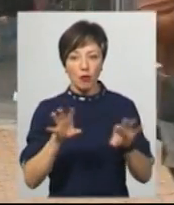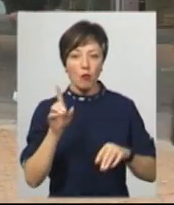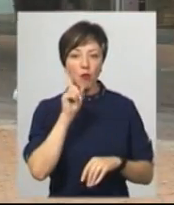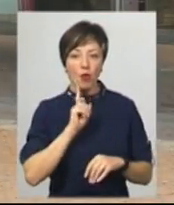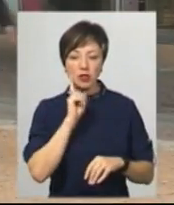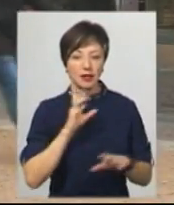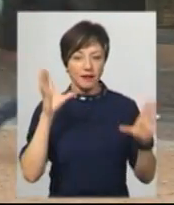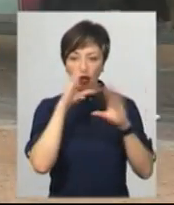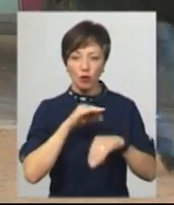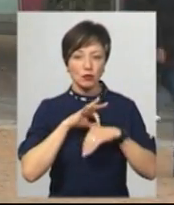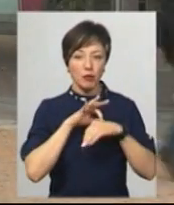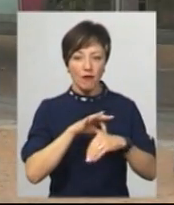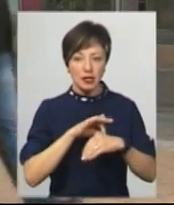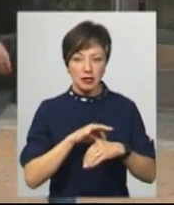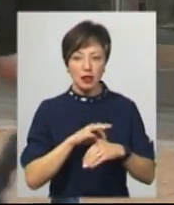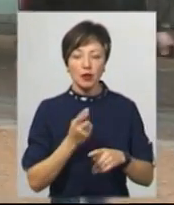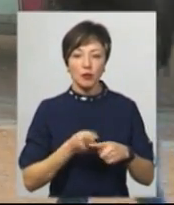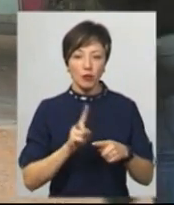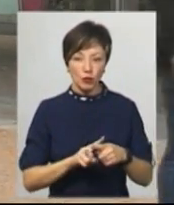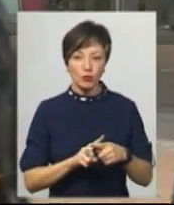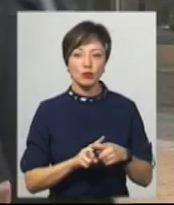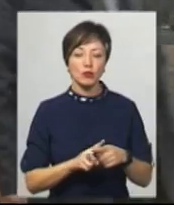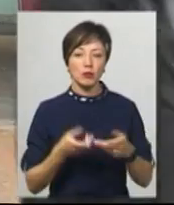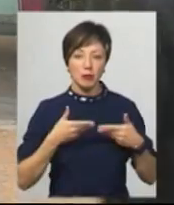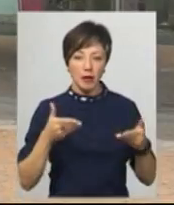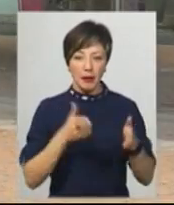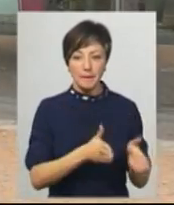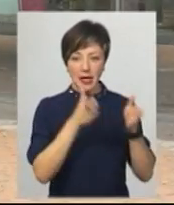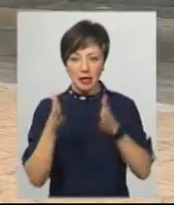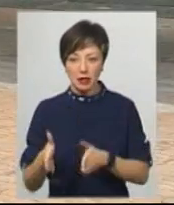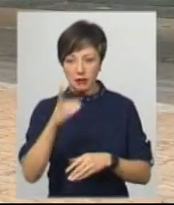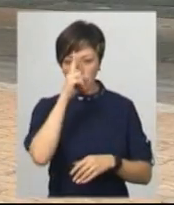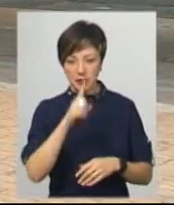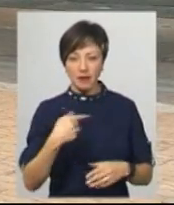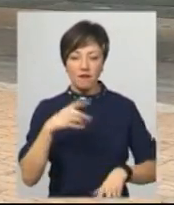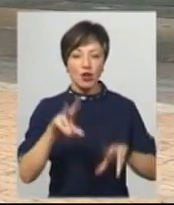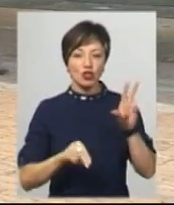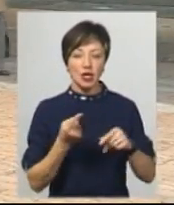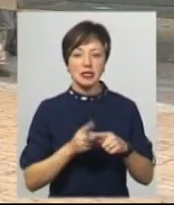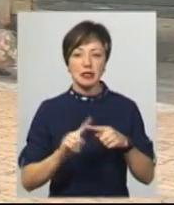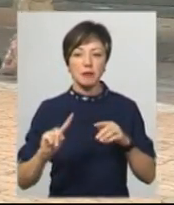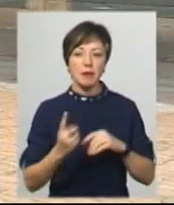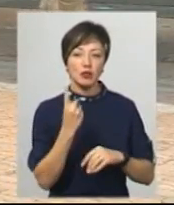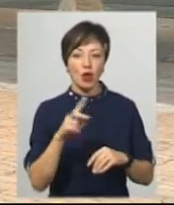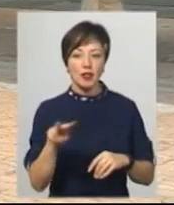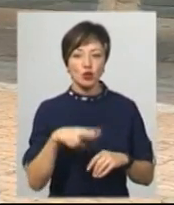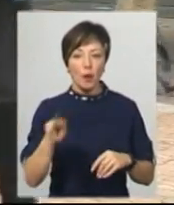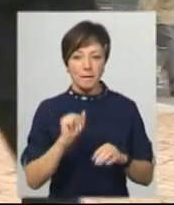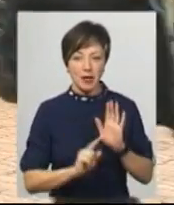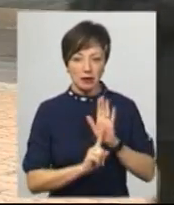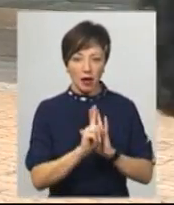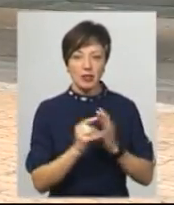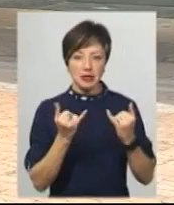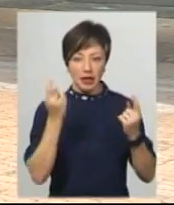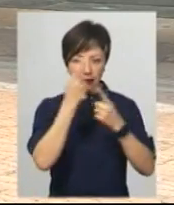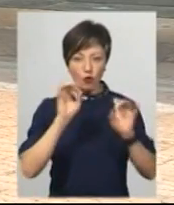не вдалося провести. Відповідно, я думаю, ми його на місяць ще перекладемо. Я вважаю, що буде з 1 листопада. Зараз на виході